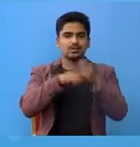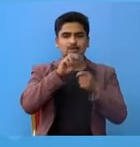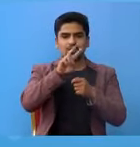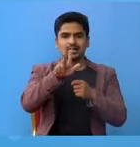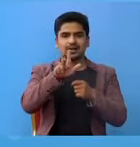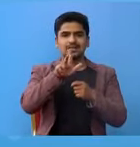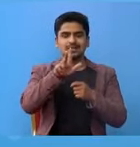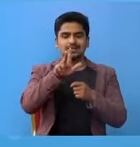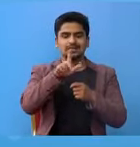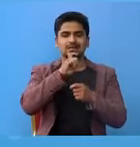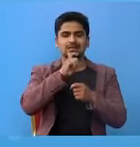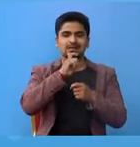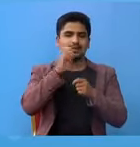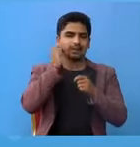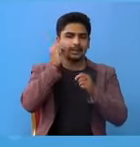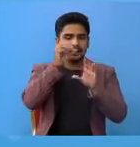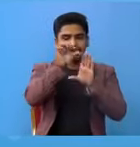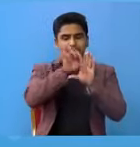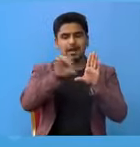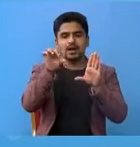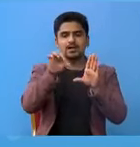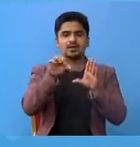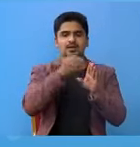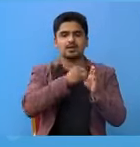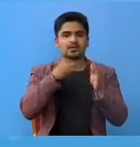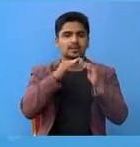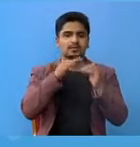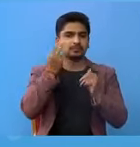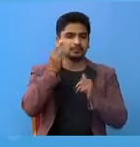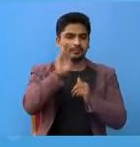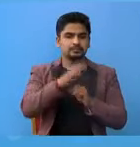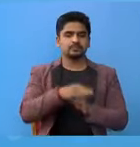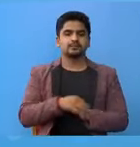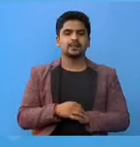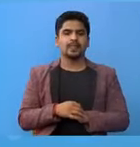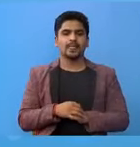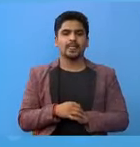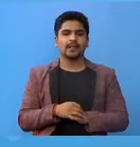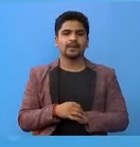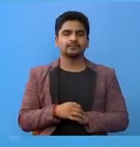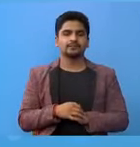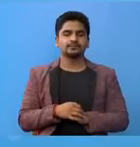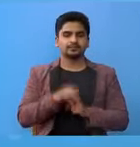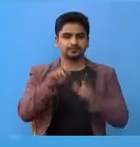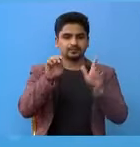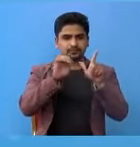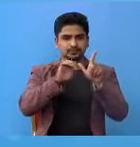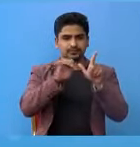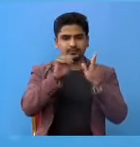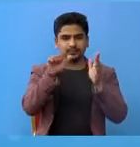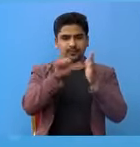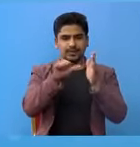गते एक माज बजे पाटन स्वात्त्य विग्यान पत्तिस्टान मा निधन वायको चा शर्तरी